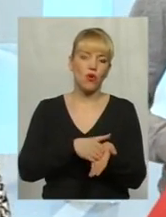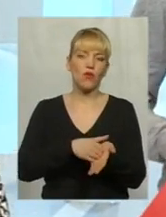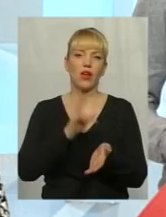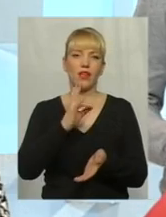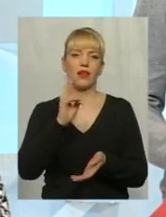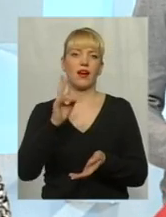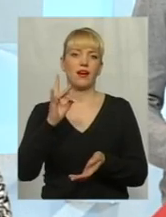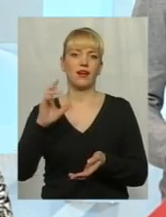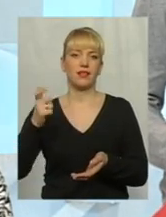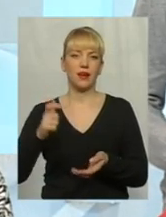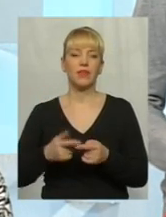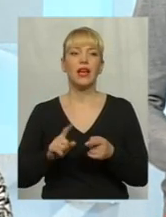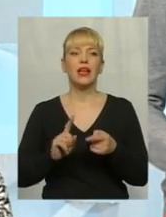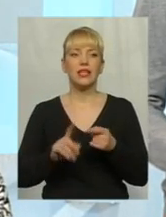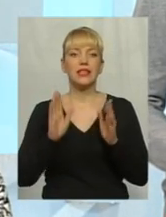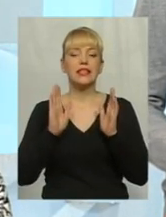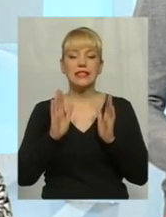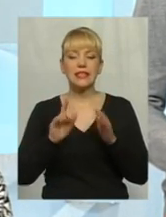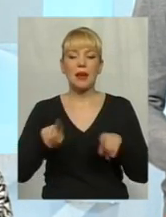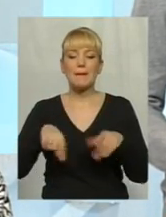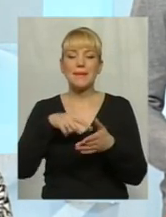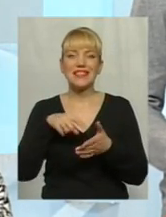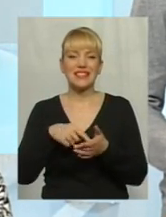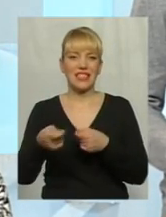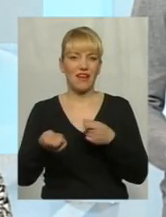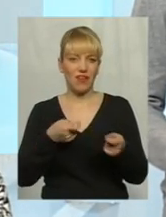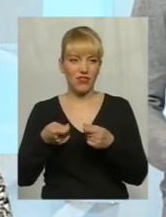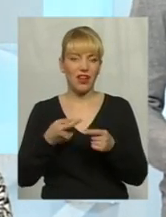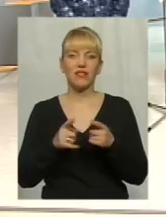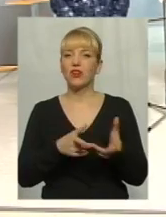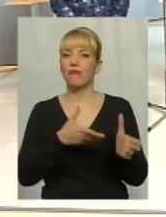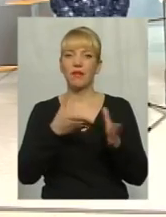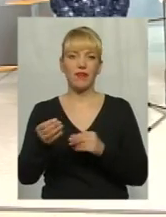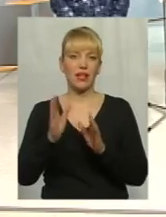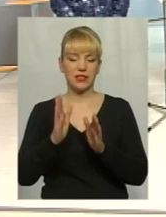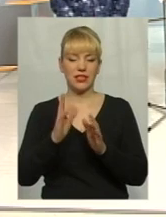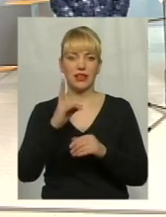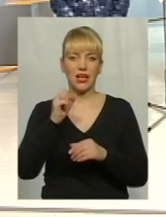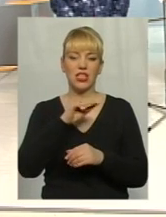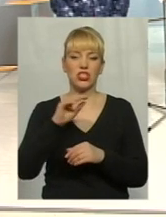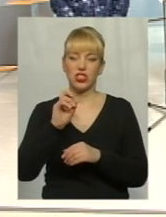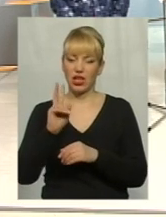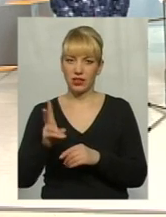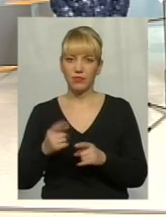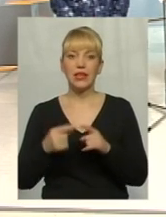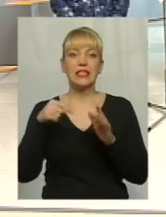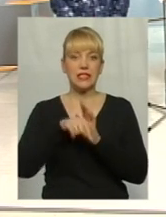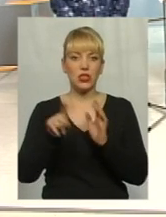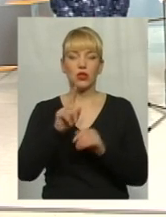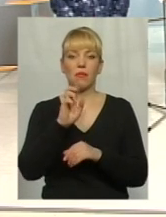місцева влада лише впливає на встановлення тарифу ЖКів? Те, що відбулося у нас з 1 березня, також піднялася